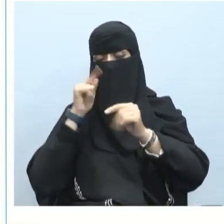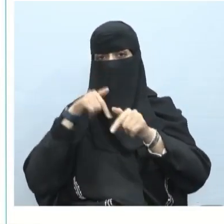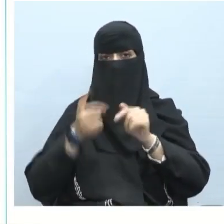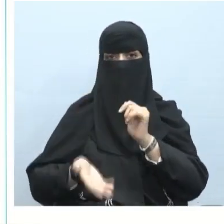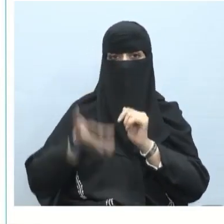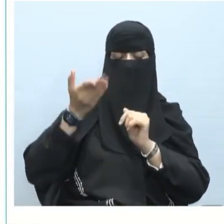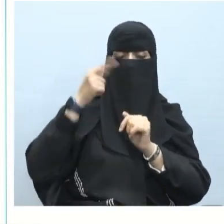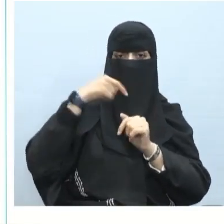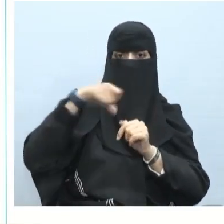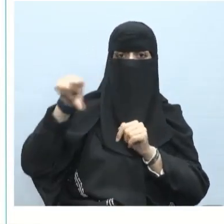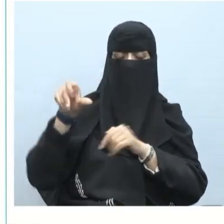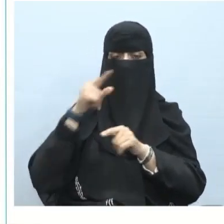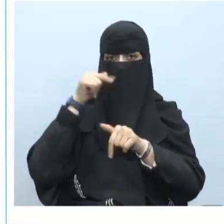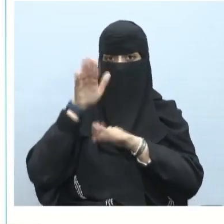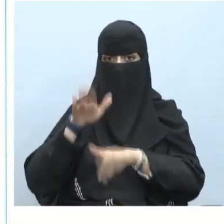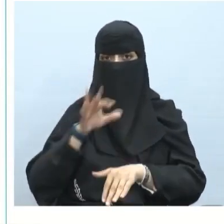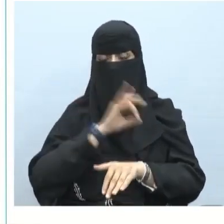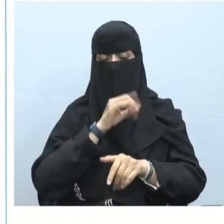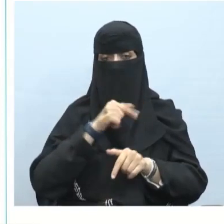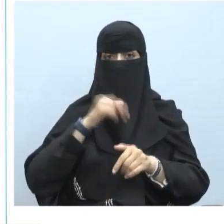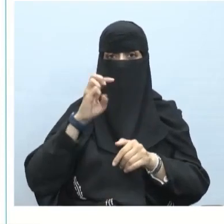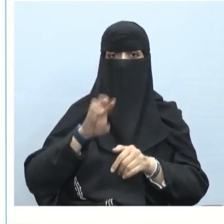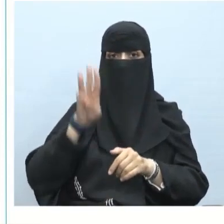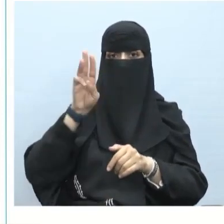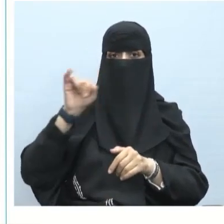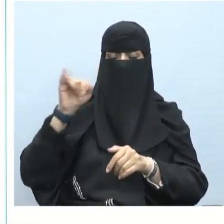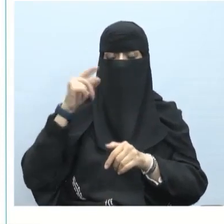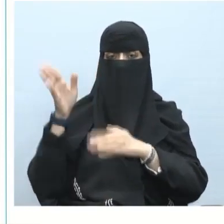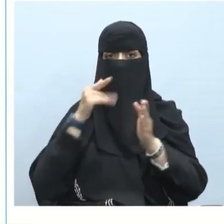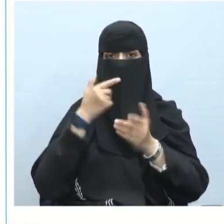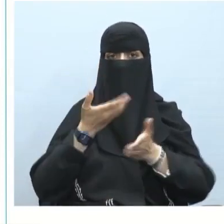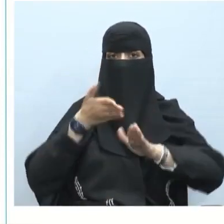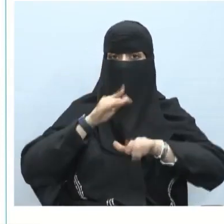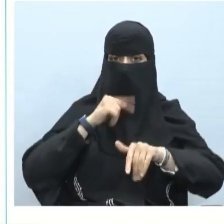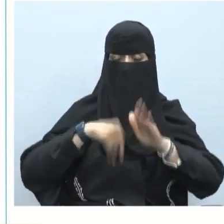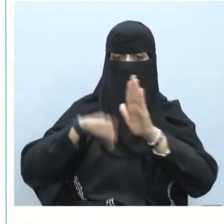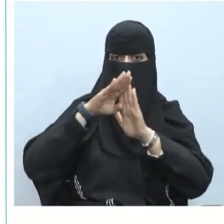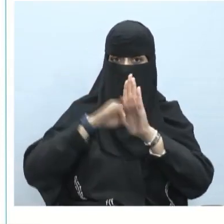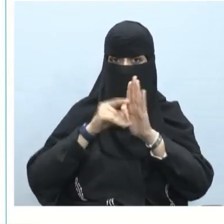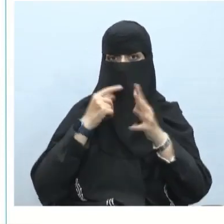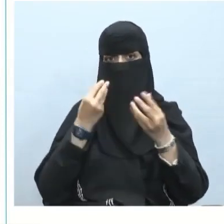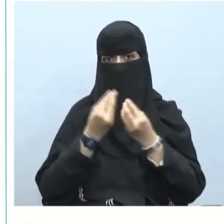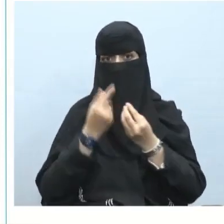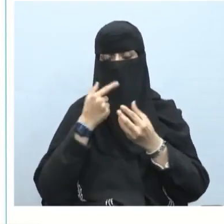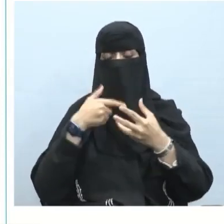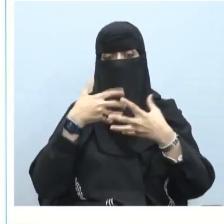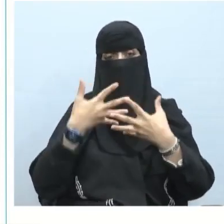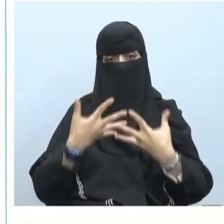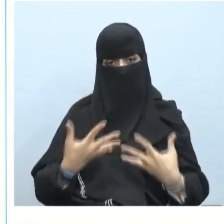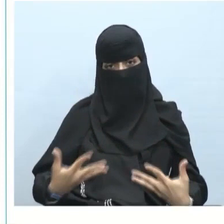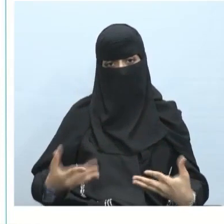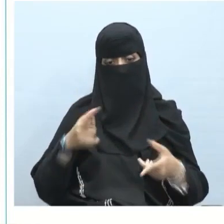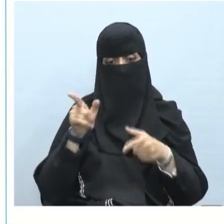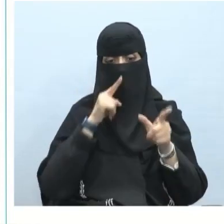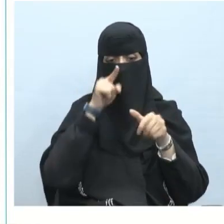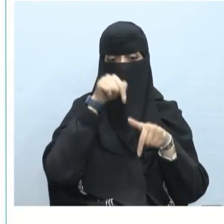الضمة إذن تفيد ثم تفيد أيضا الترتيب مع التراخي ممكن